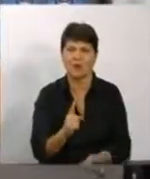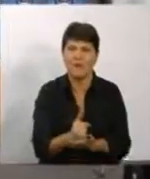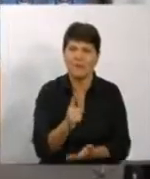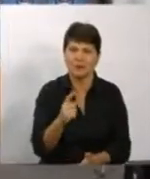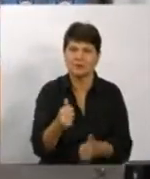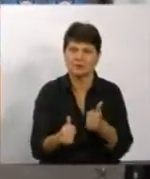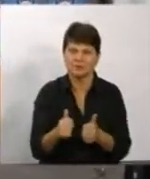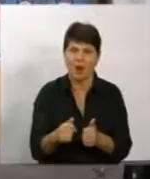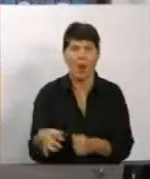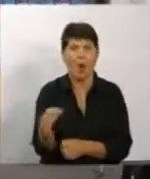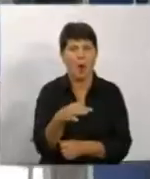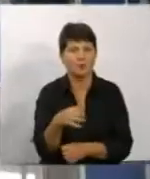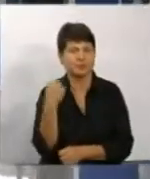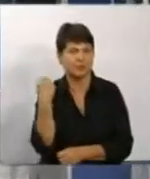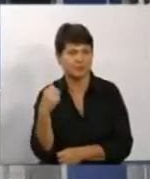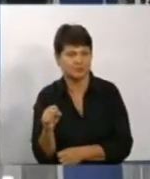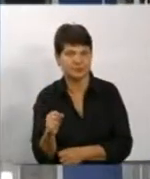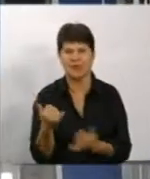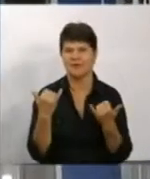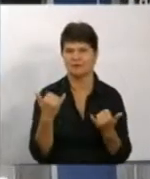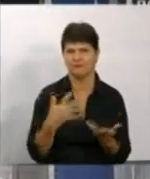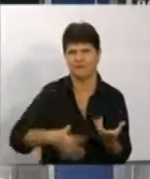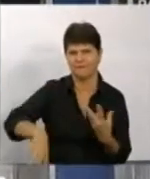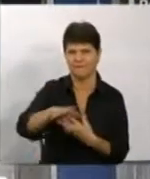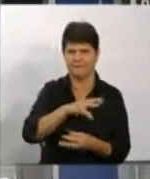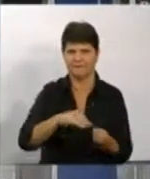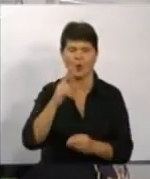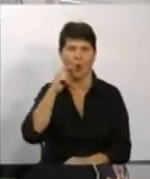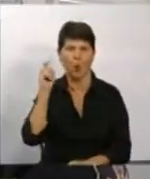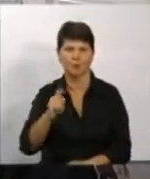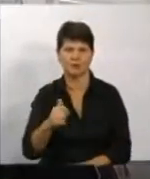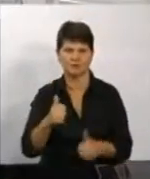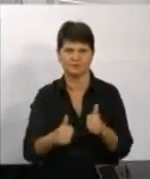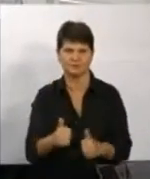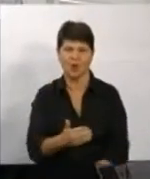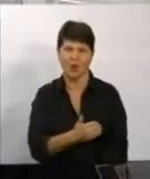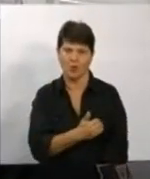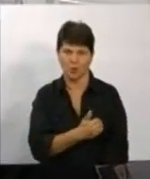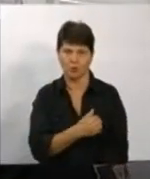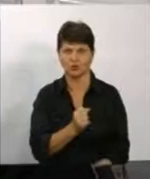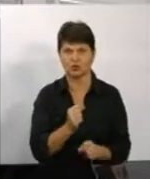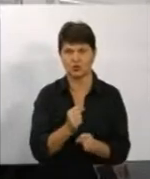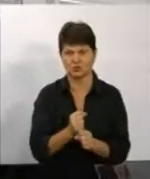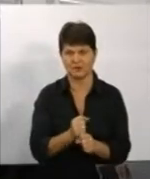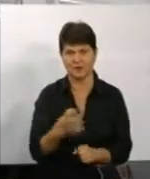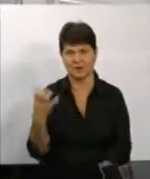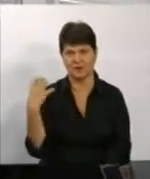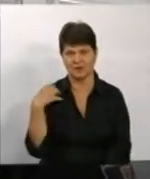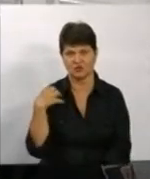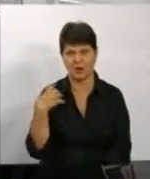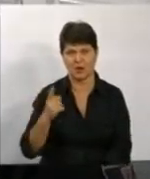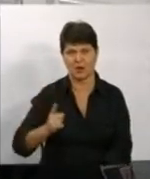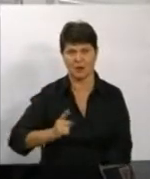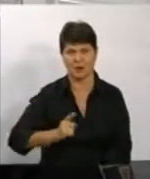обласному етапі, тепер виборює першість на всеукраїнському. Хочу працювати начальником караулів, набратися досвіду, а потім піти вже